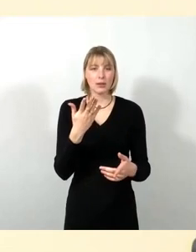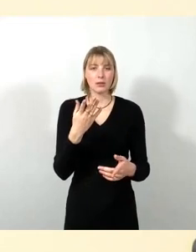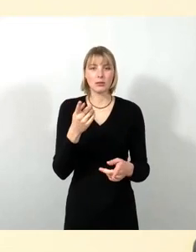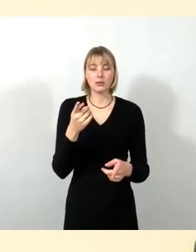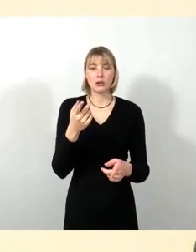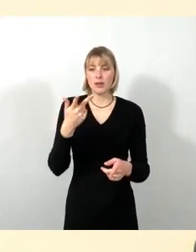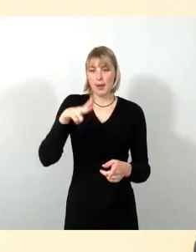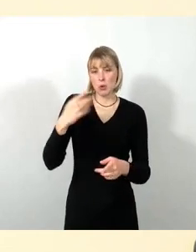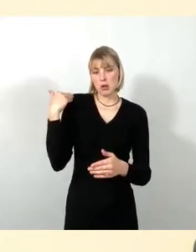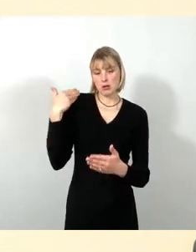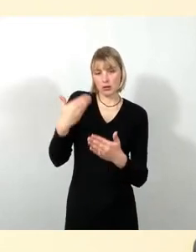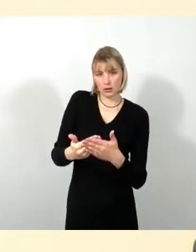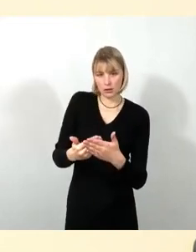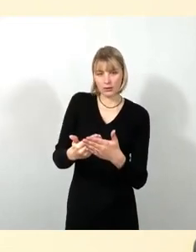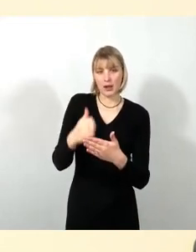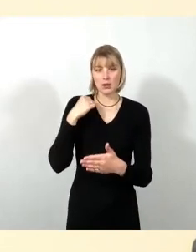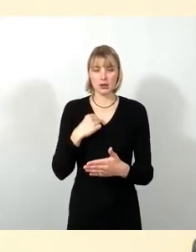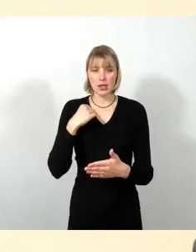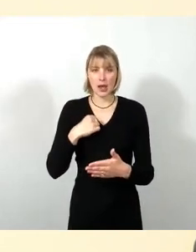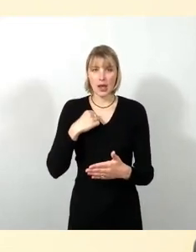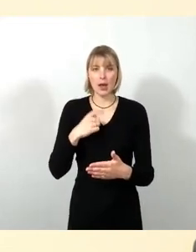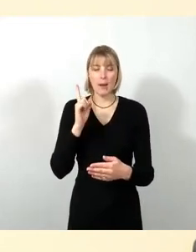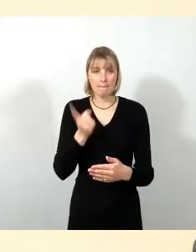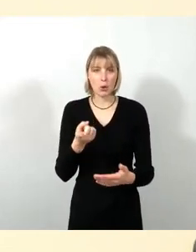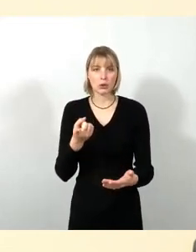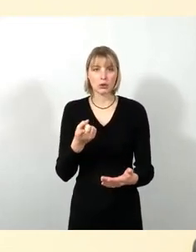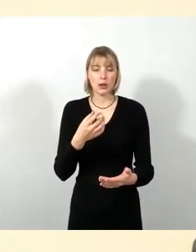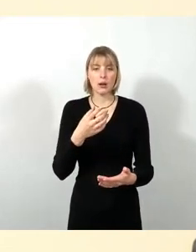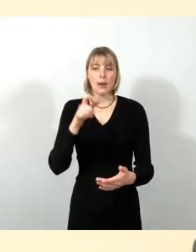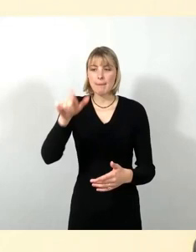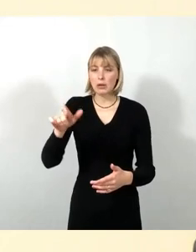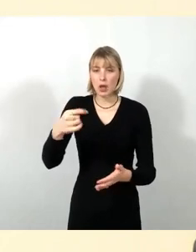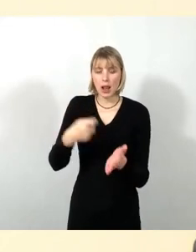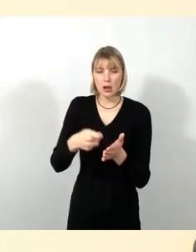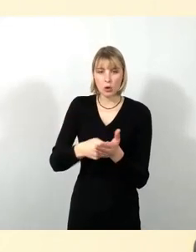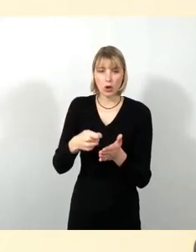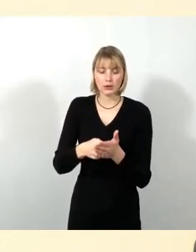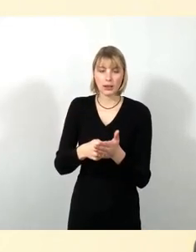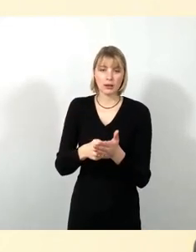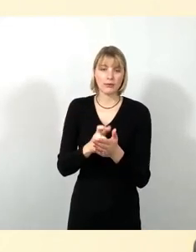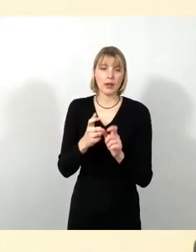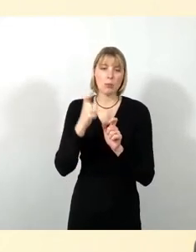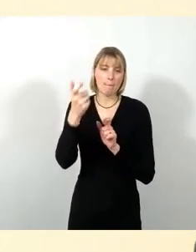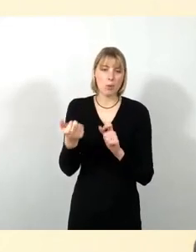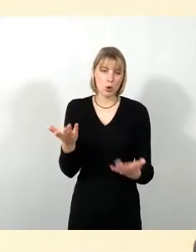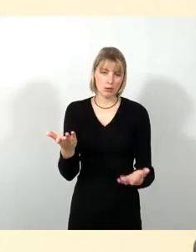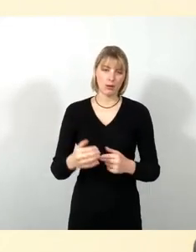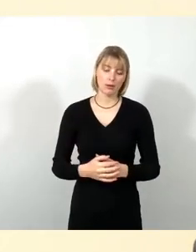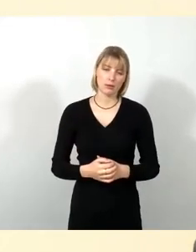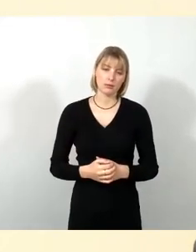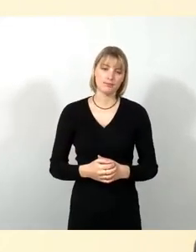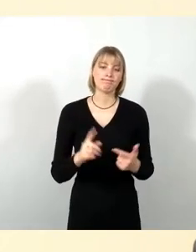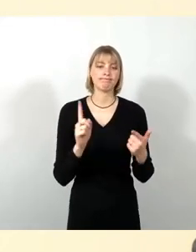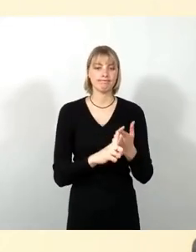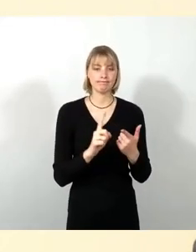Monate müssen die Träger dort entsprechend Personalkosten überbrücken. Dann Punkt 2. Es